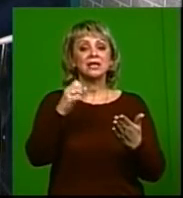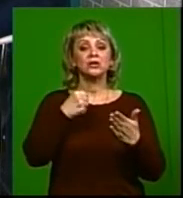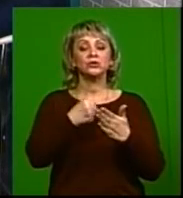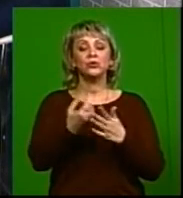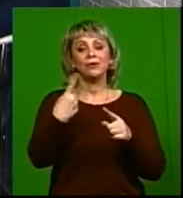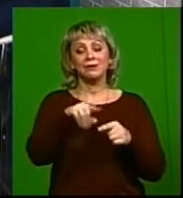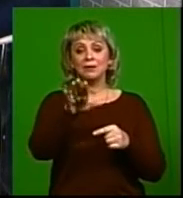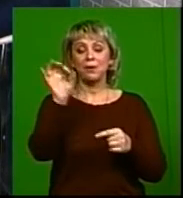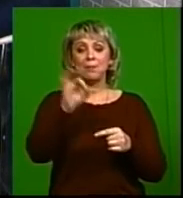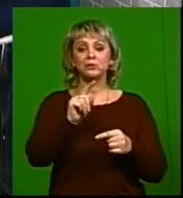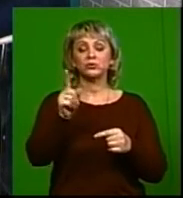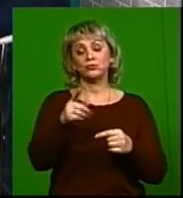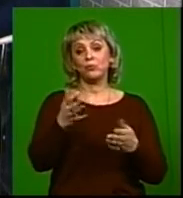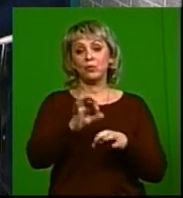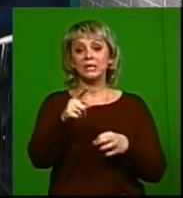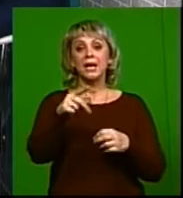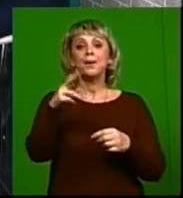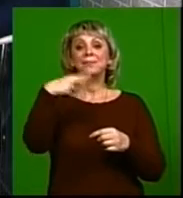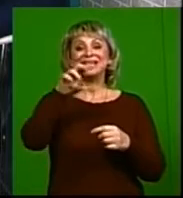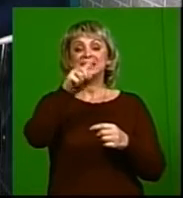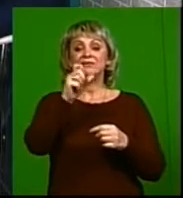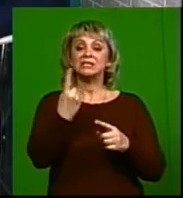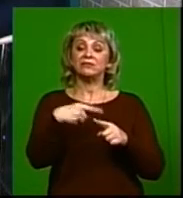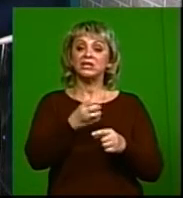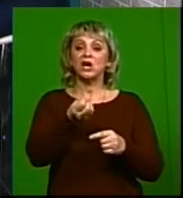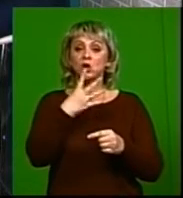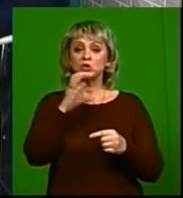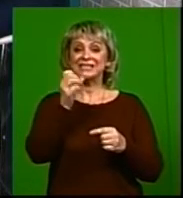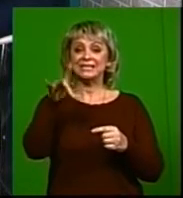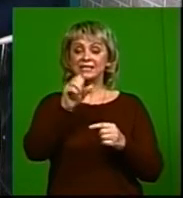могли у них быть другие отношения. Поэтому презерватив – это хорошее средство защиты.